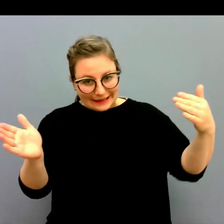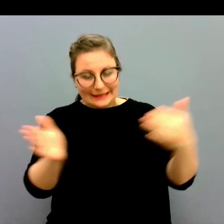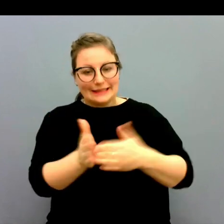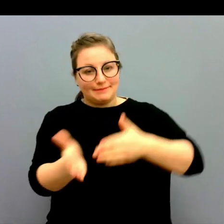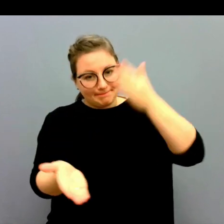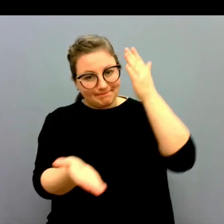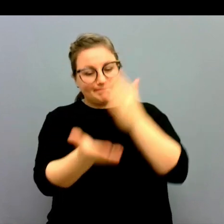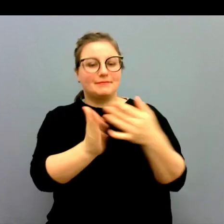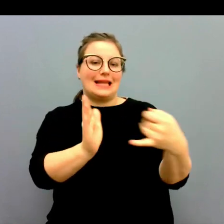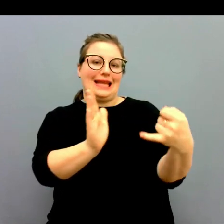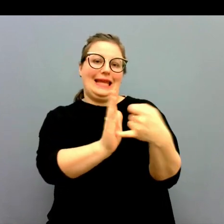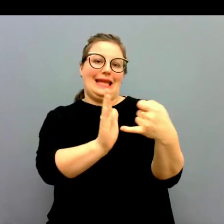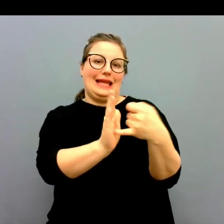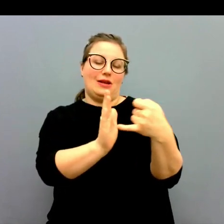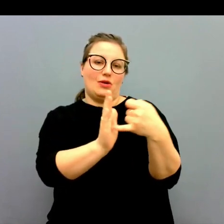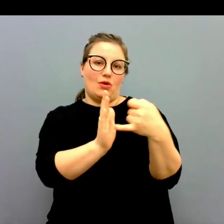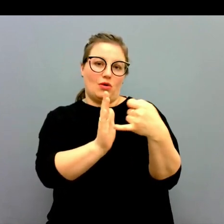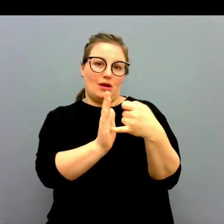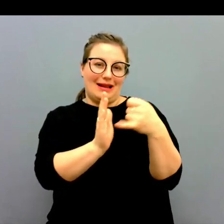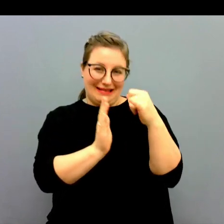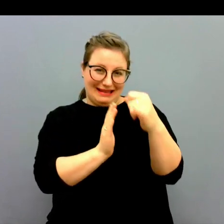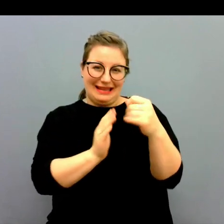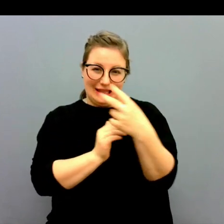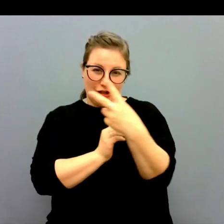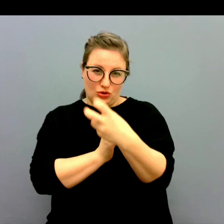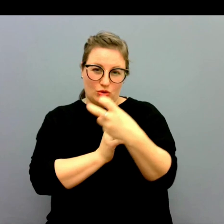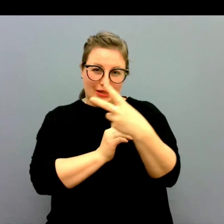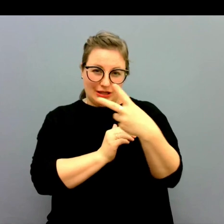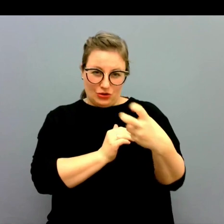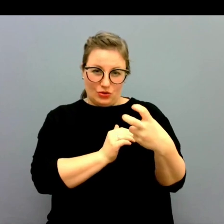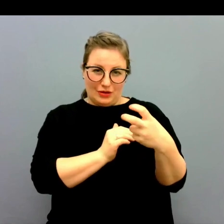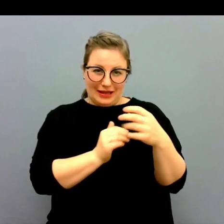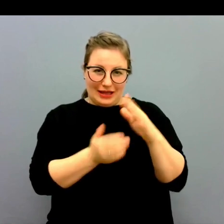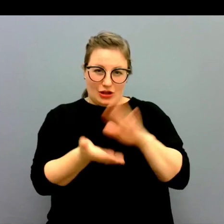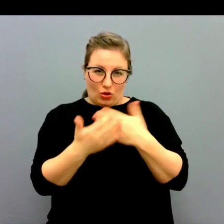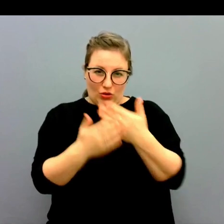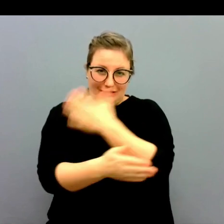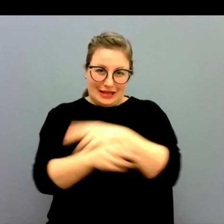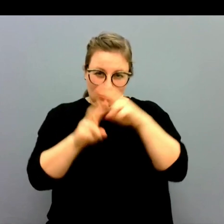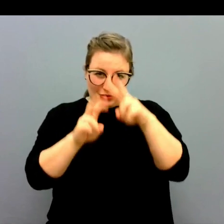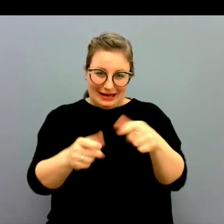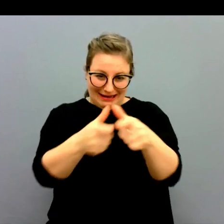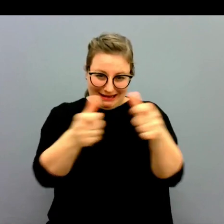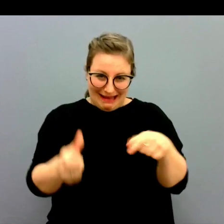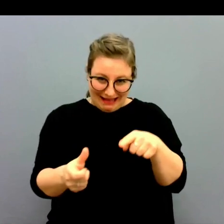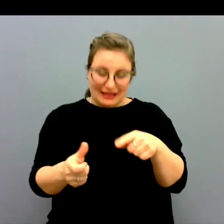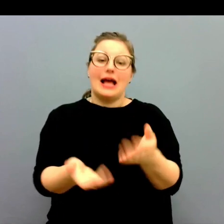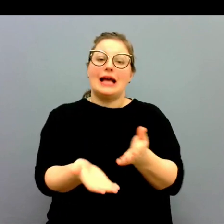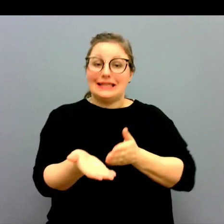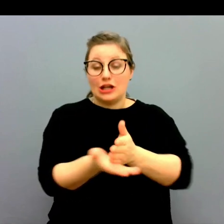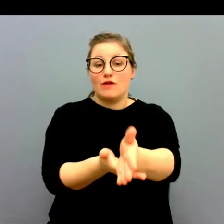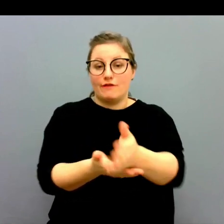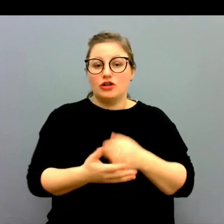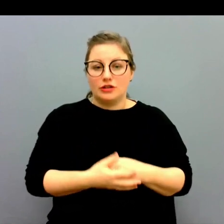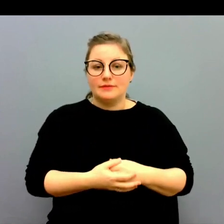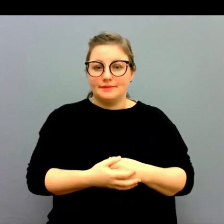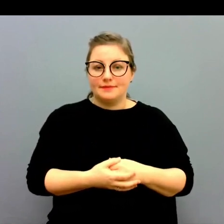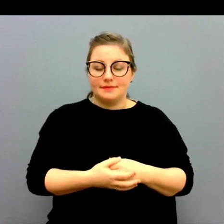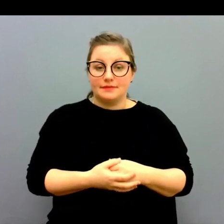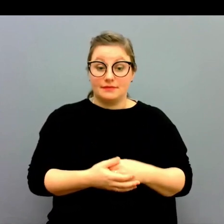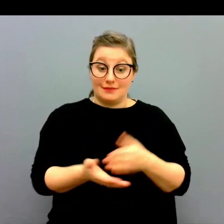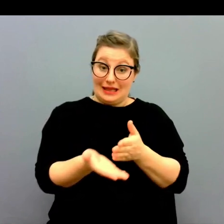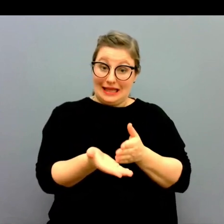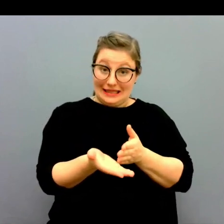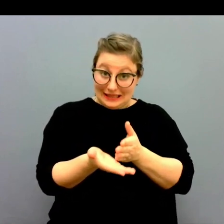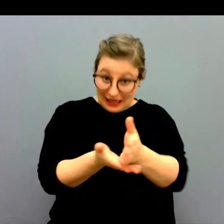att innehållet i 2020 års tolktjänstutredning faktiskt genomförs. Det i sig tror jag kommer